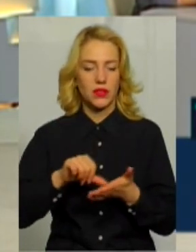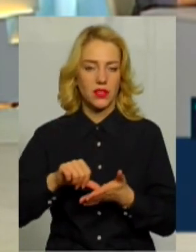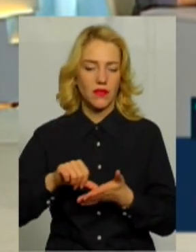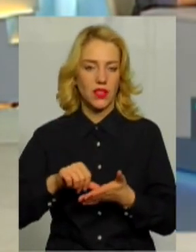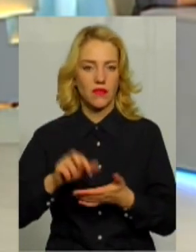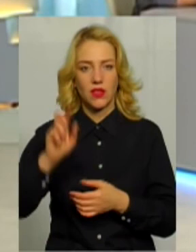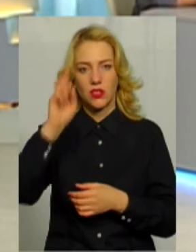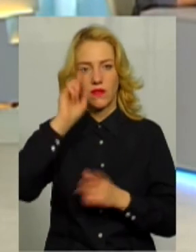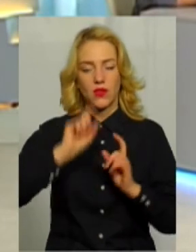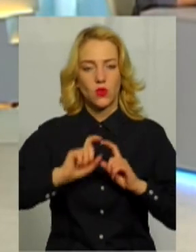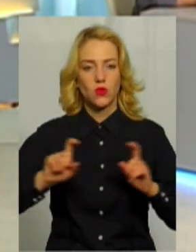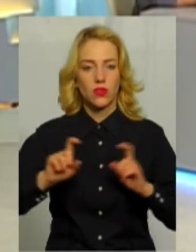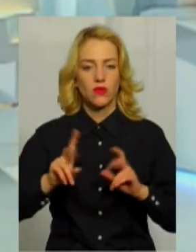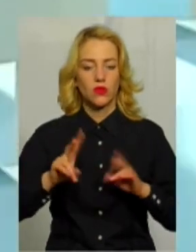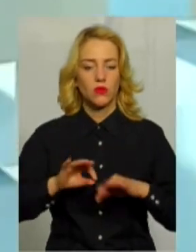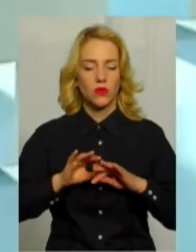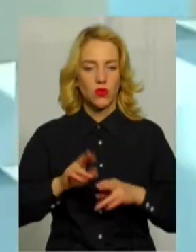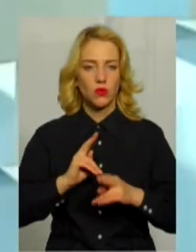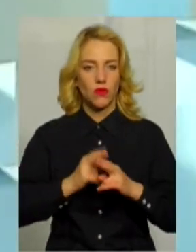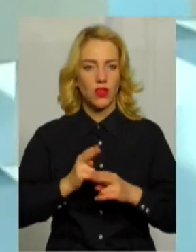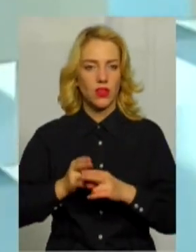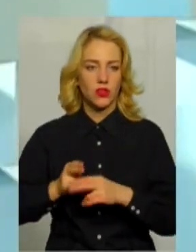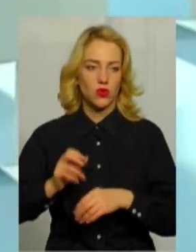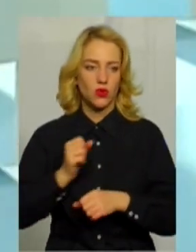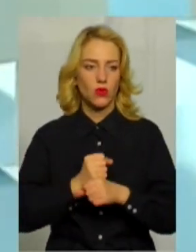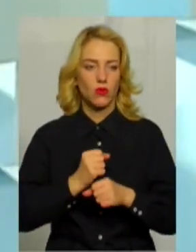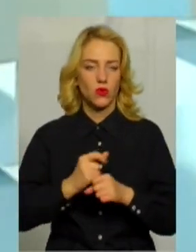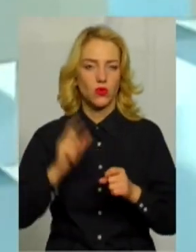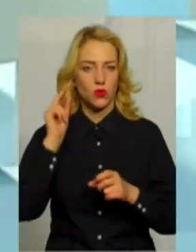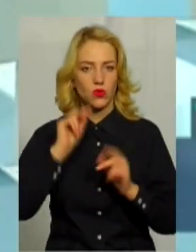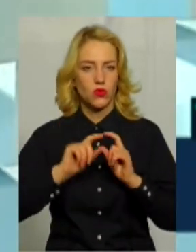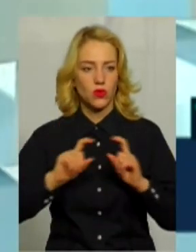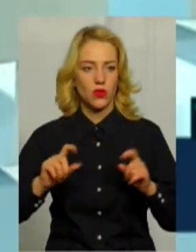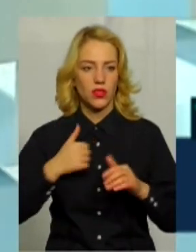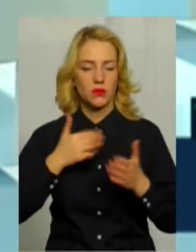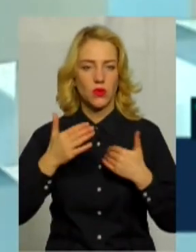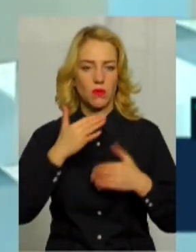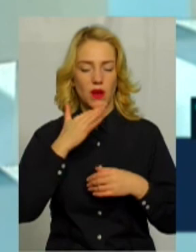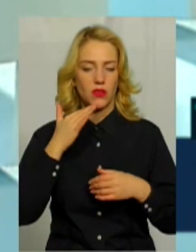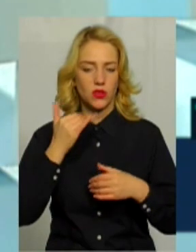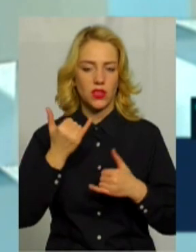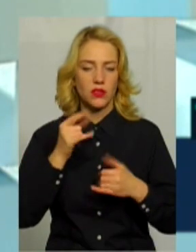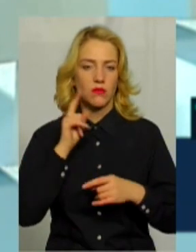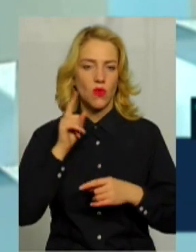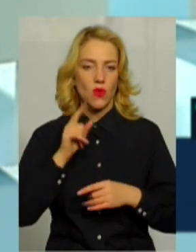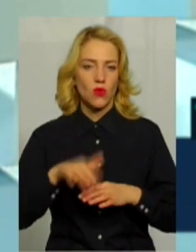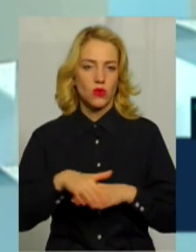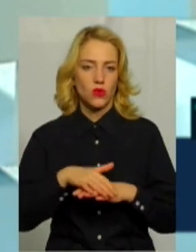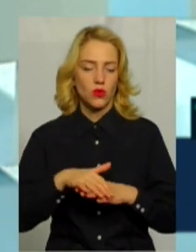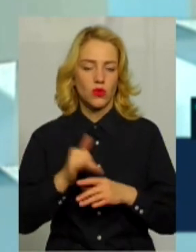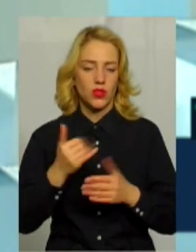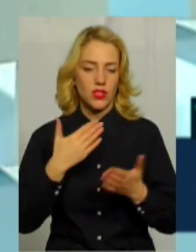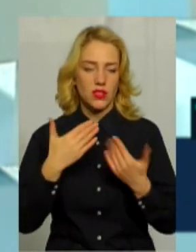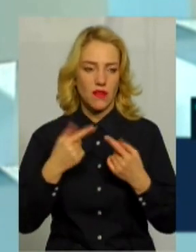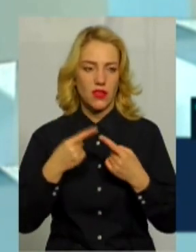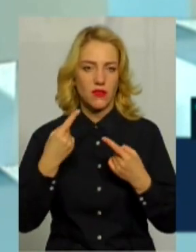державних установ, які проводять профілактичну роботу в школах, і я, спілкуючись дуже багато зараз з молоддю, бачу, що ставлення абсолютно вже